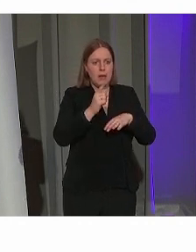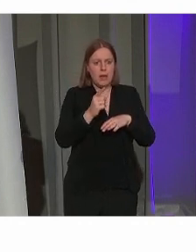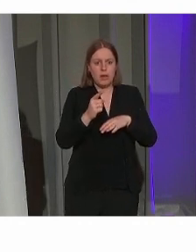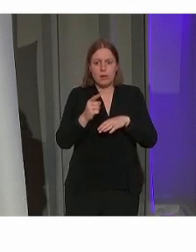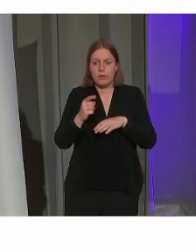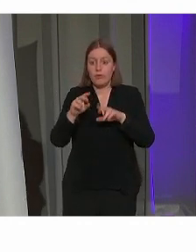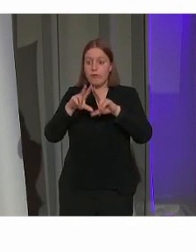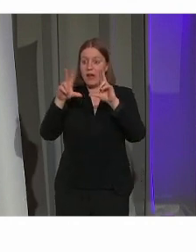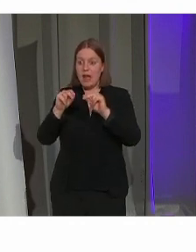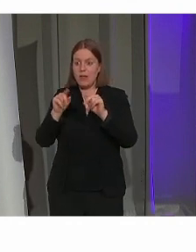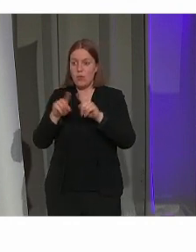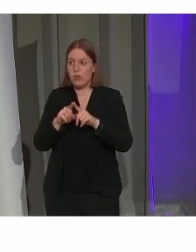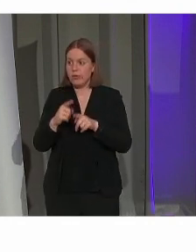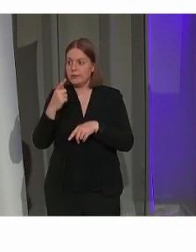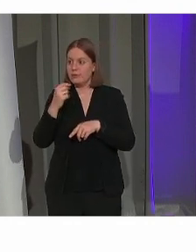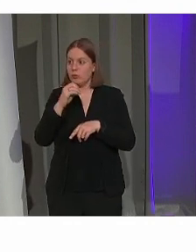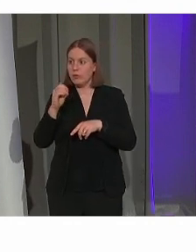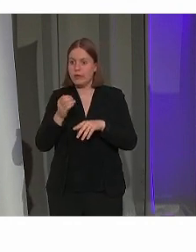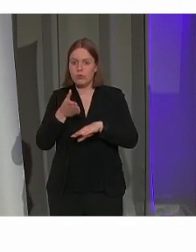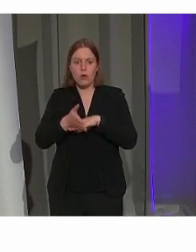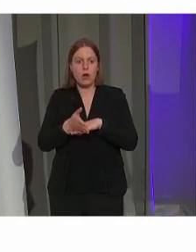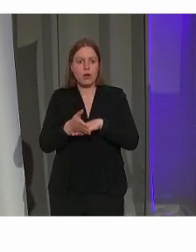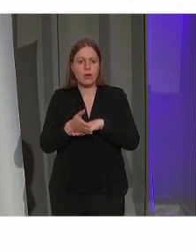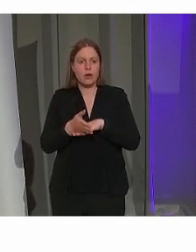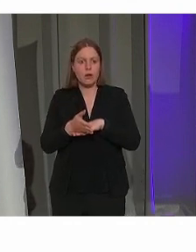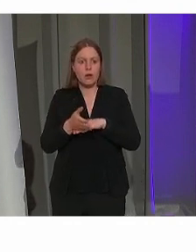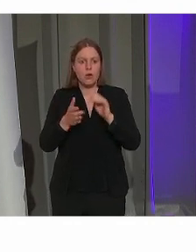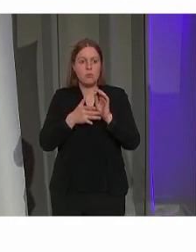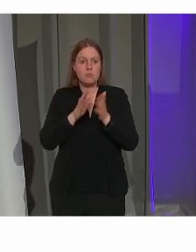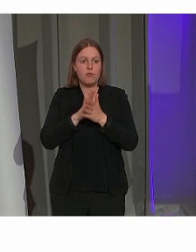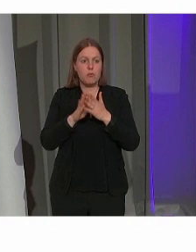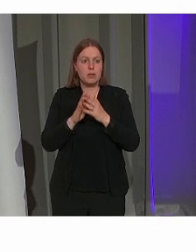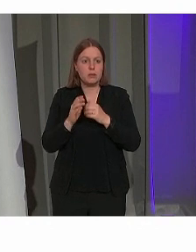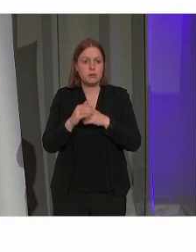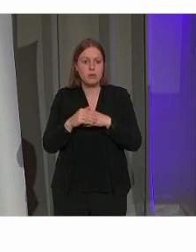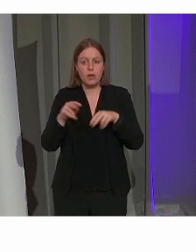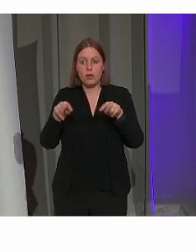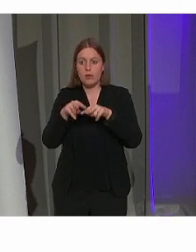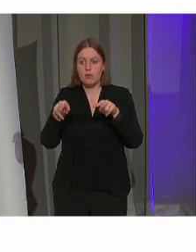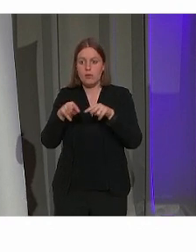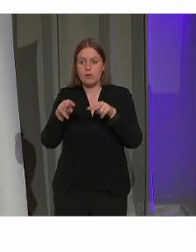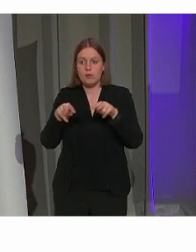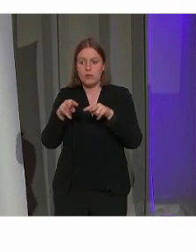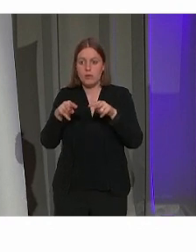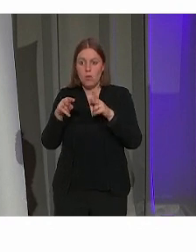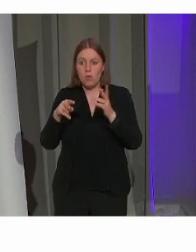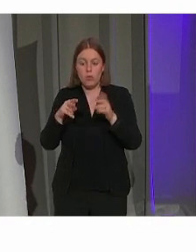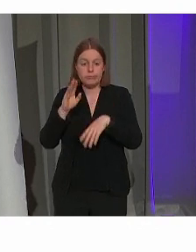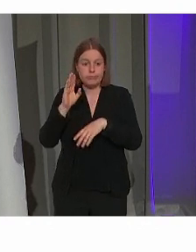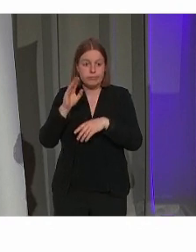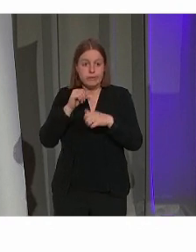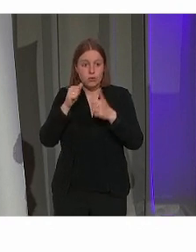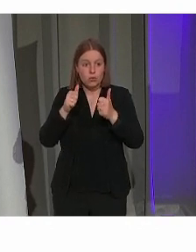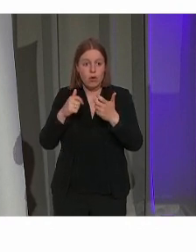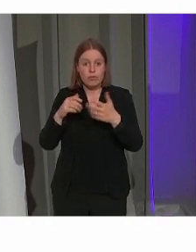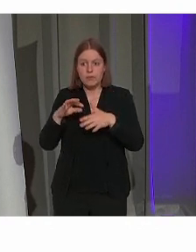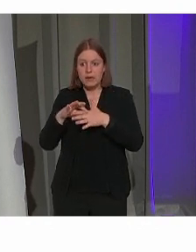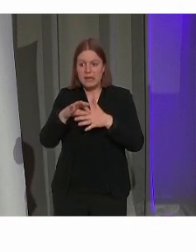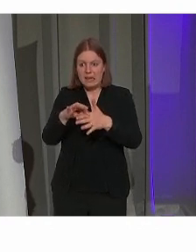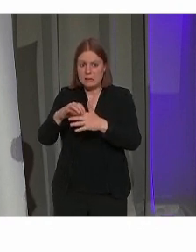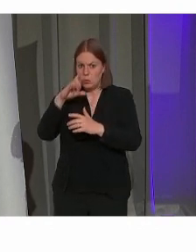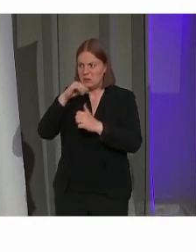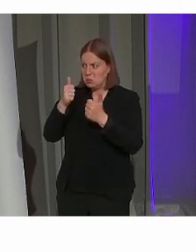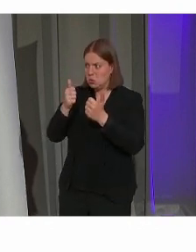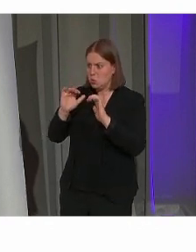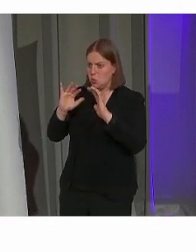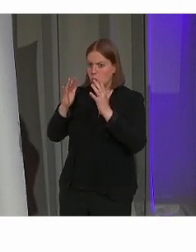zeventig procent toegankelijk maakt, omdat de audiogids toevallig doorloopt, omdat de videogids doorloopt, omdat de gidsen op zich niet goed weten